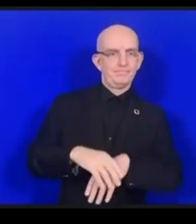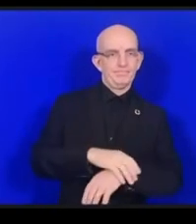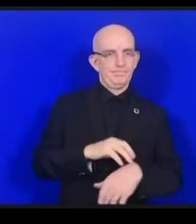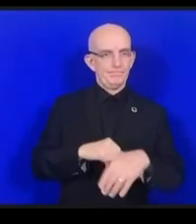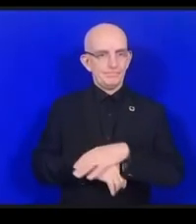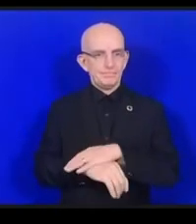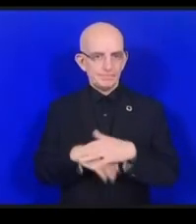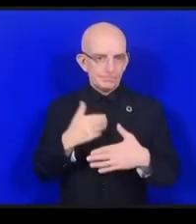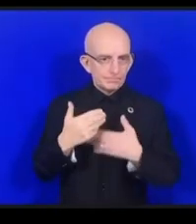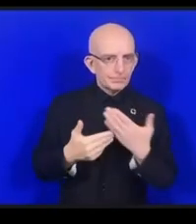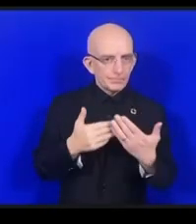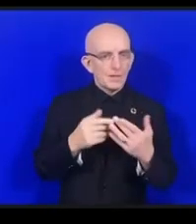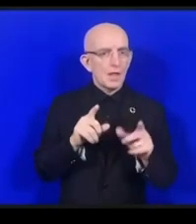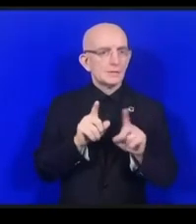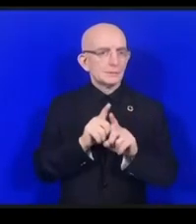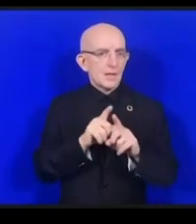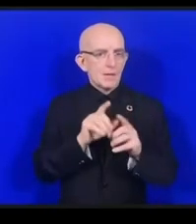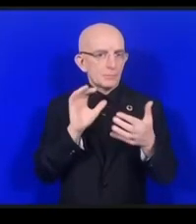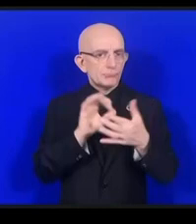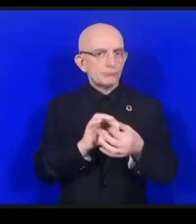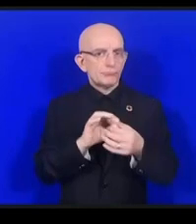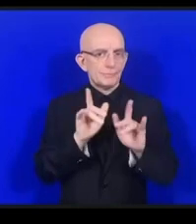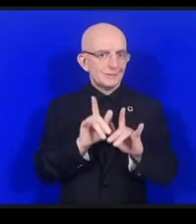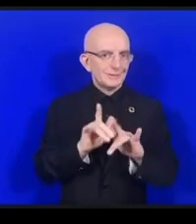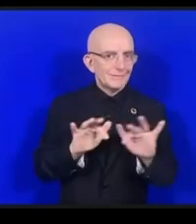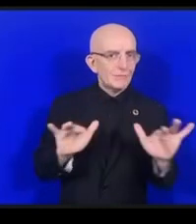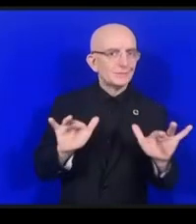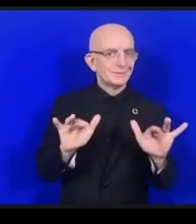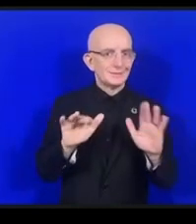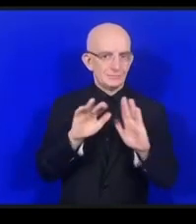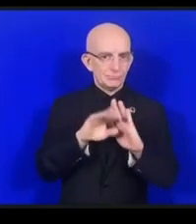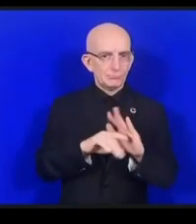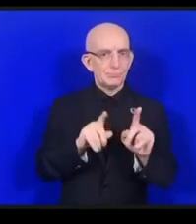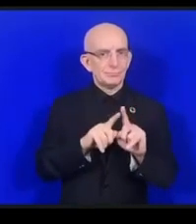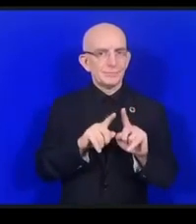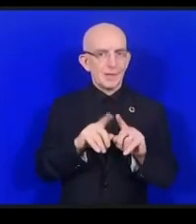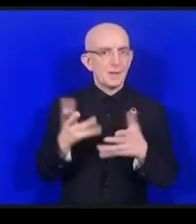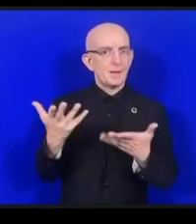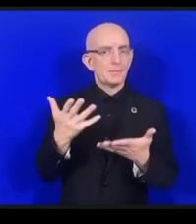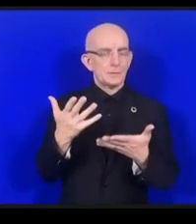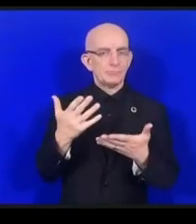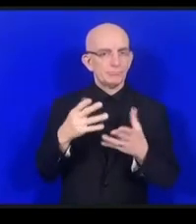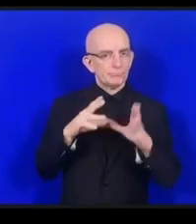もちろんフェローシッププログラムというのがありますけれどもそういうものは